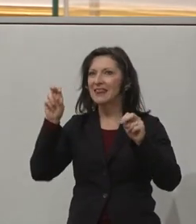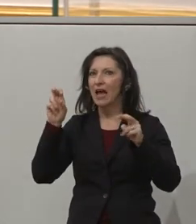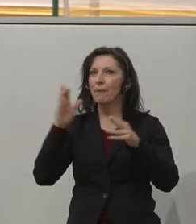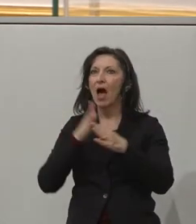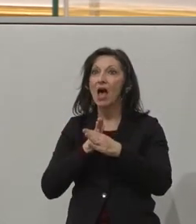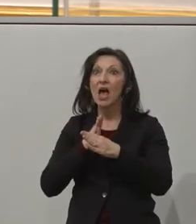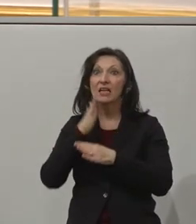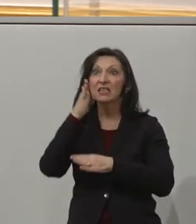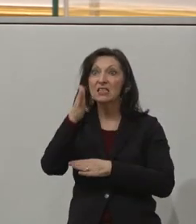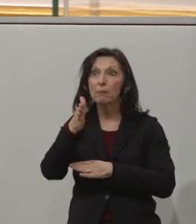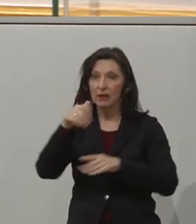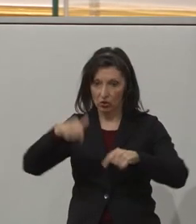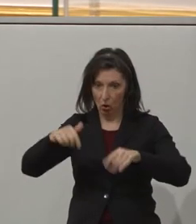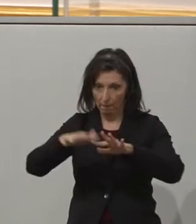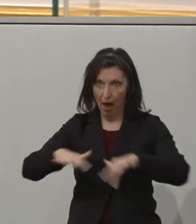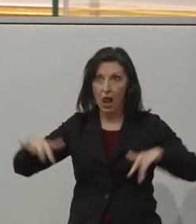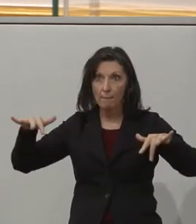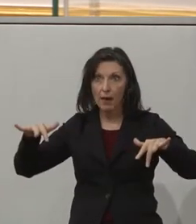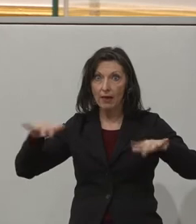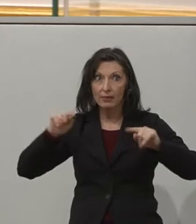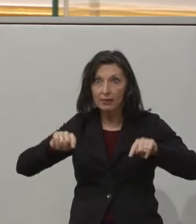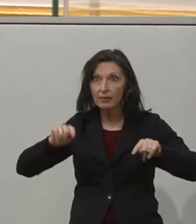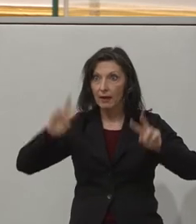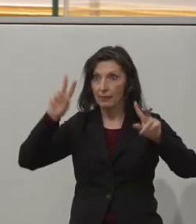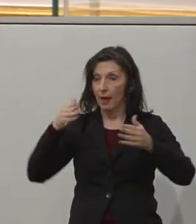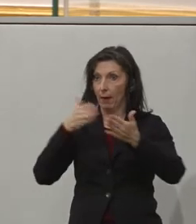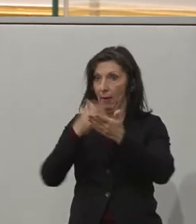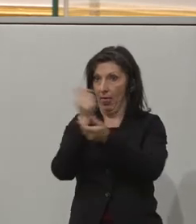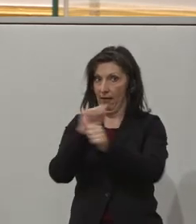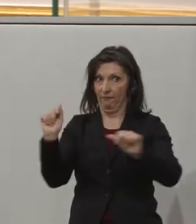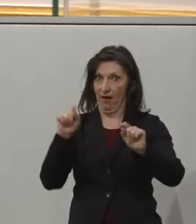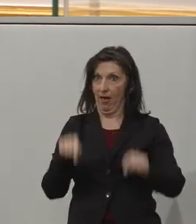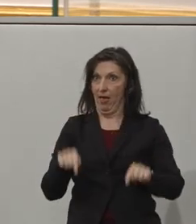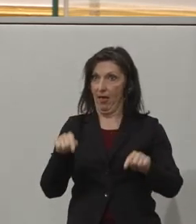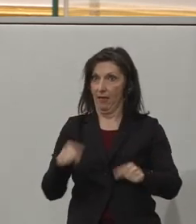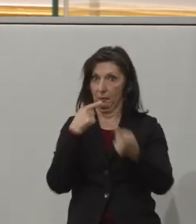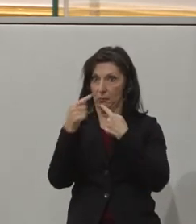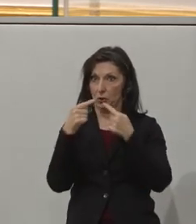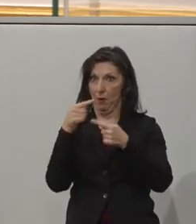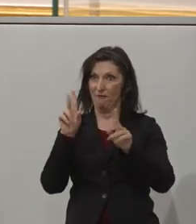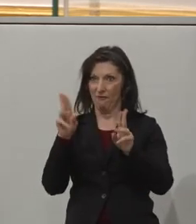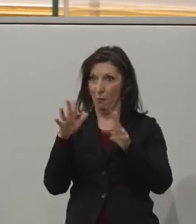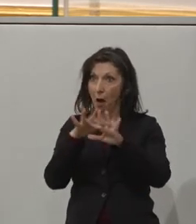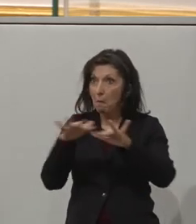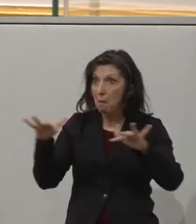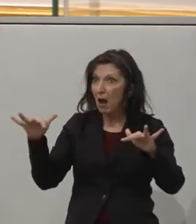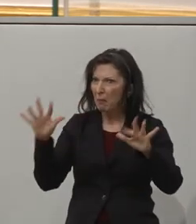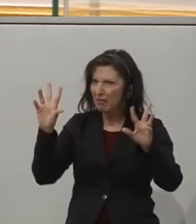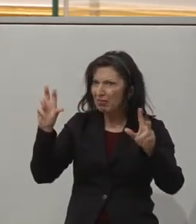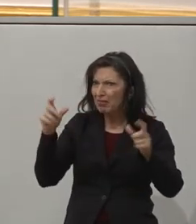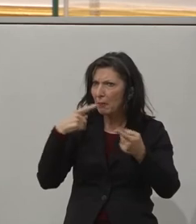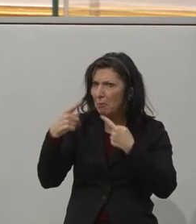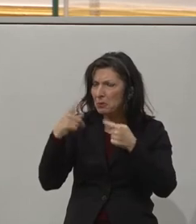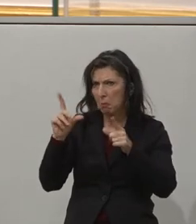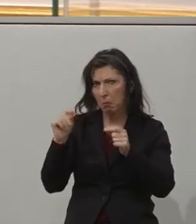Parlament vorgestellt wurde, weil es eine große Öffentlichkeit dadurch bekommt. Und